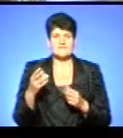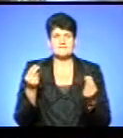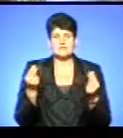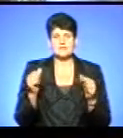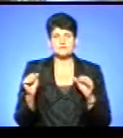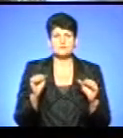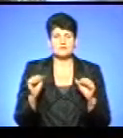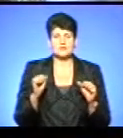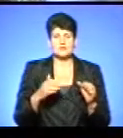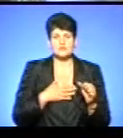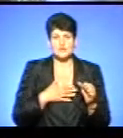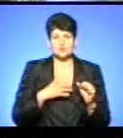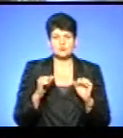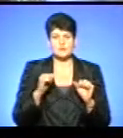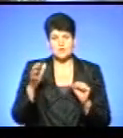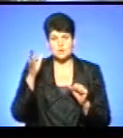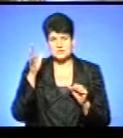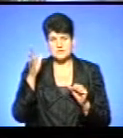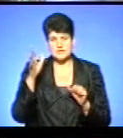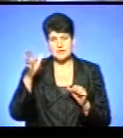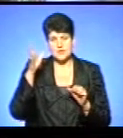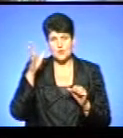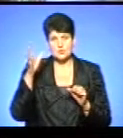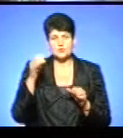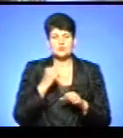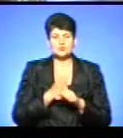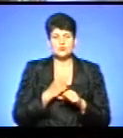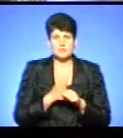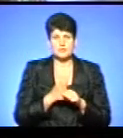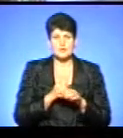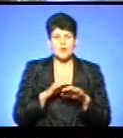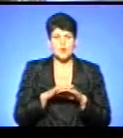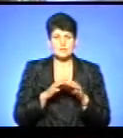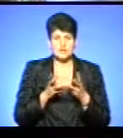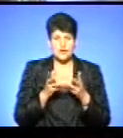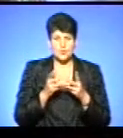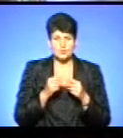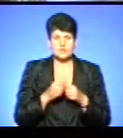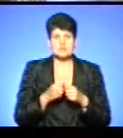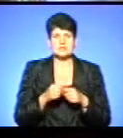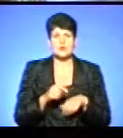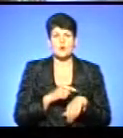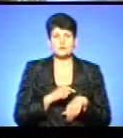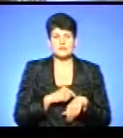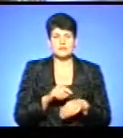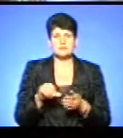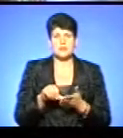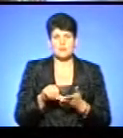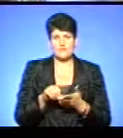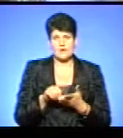нашого управління освіти і науки зробило певні розрахунки за години перебування